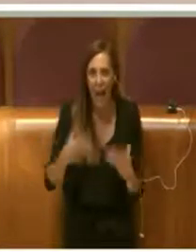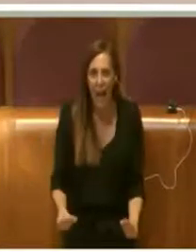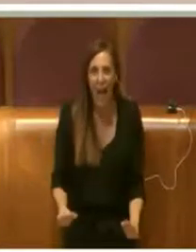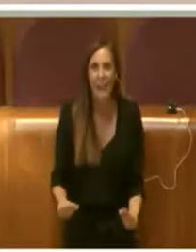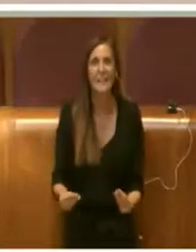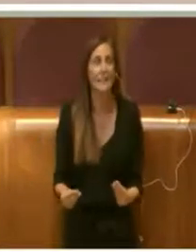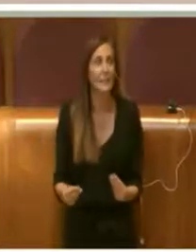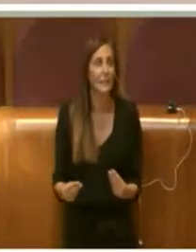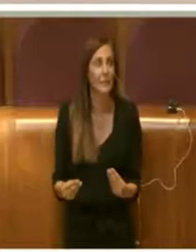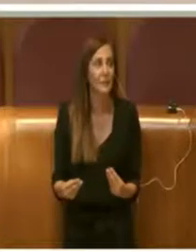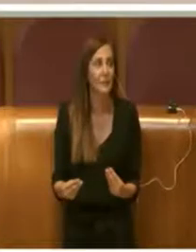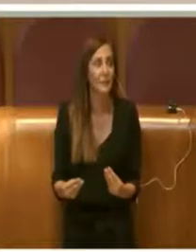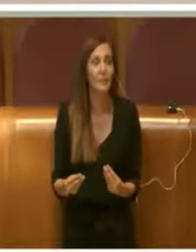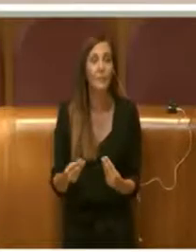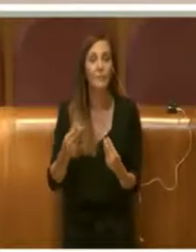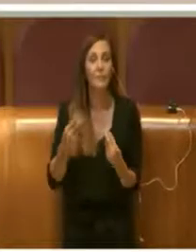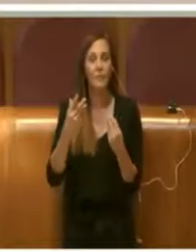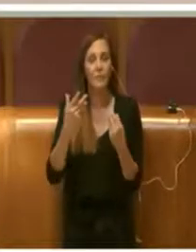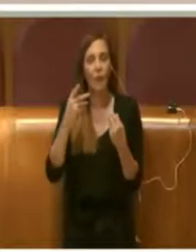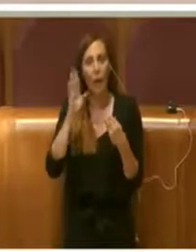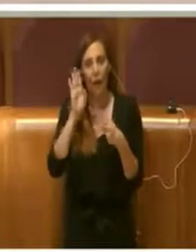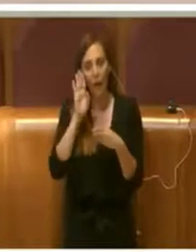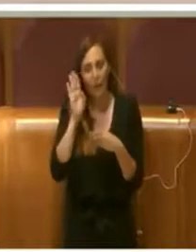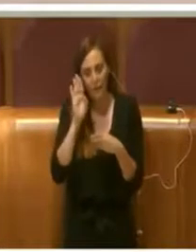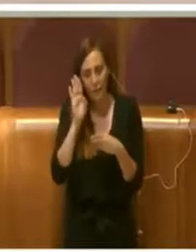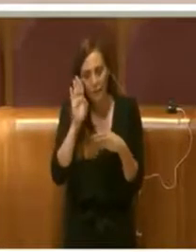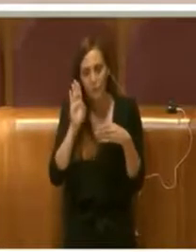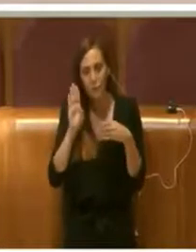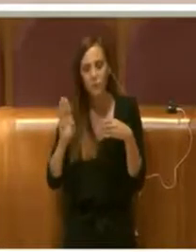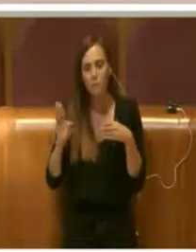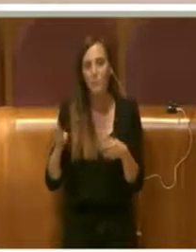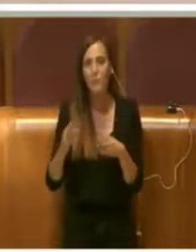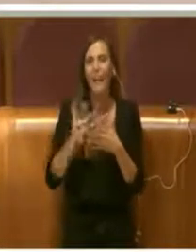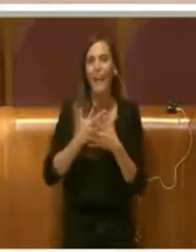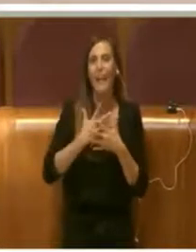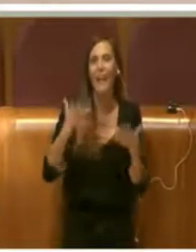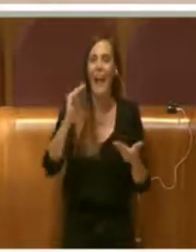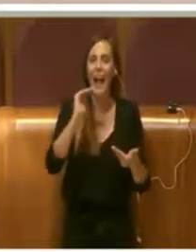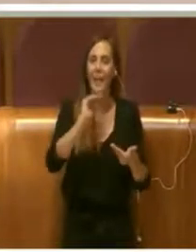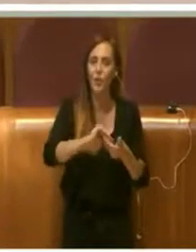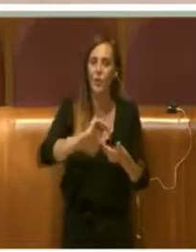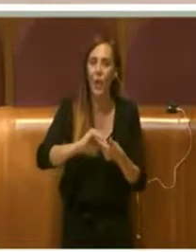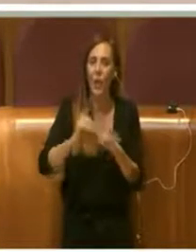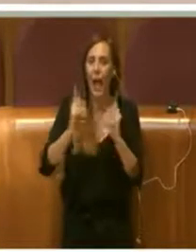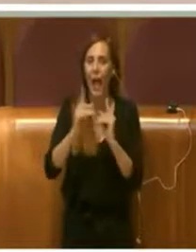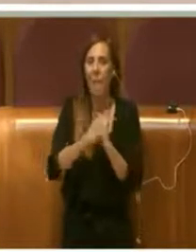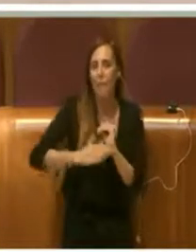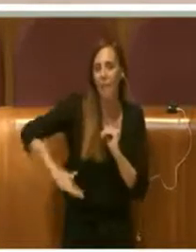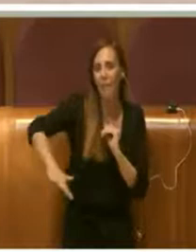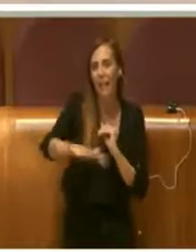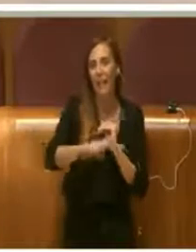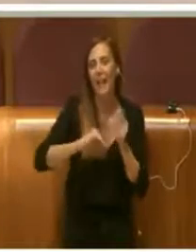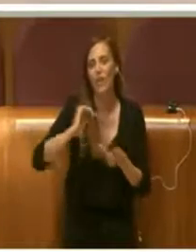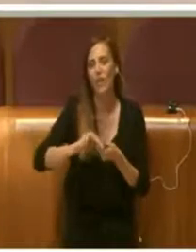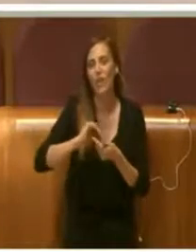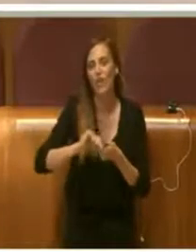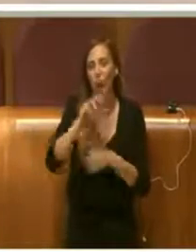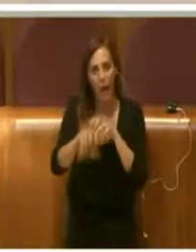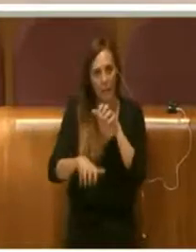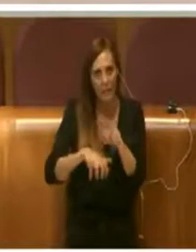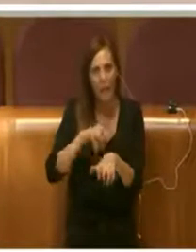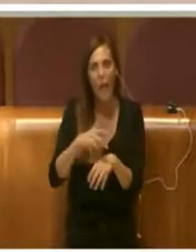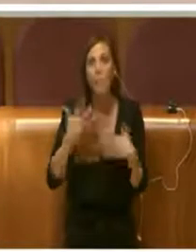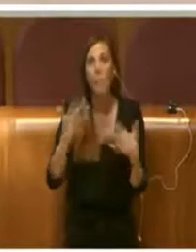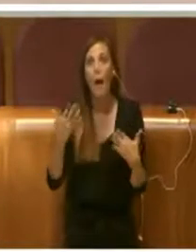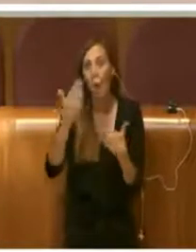attenzione da parte delle grandi associazioni ambientaliste animaliste, ma ad oggi purtroppo